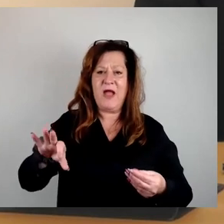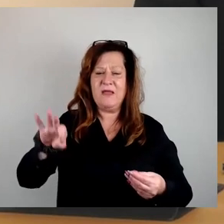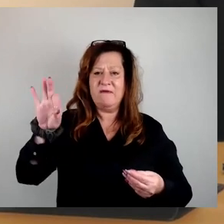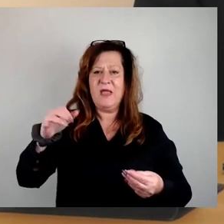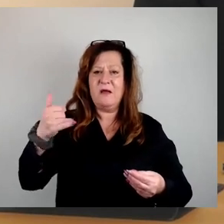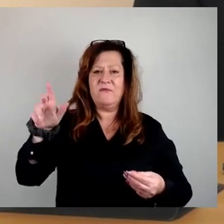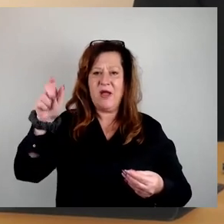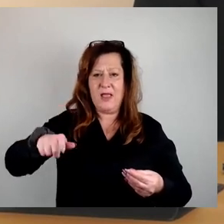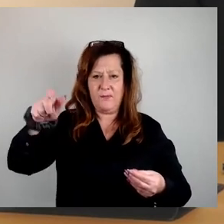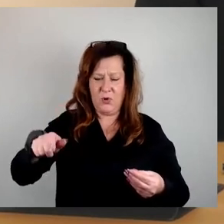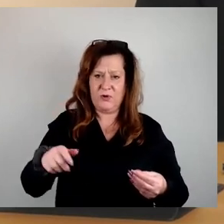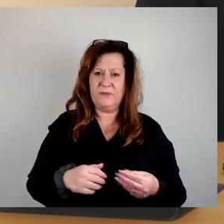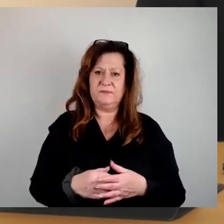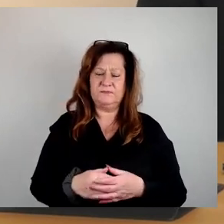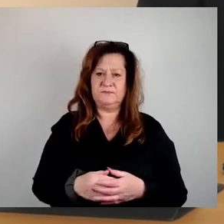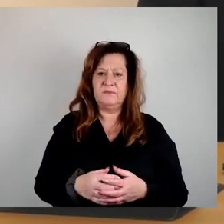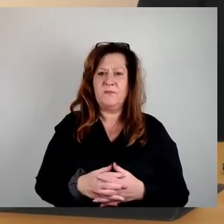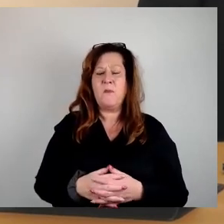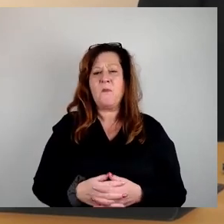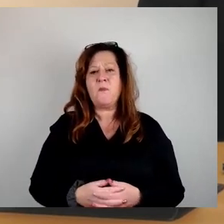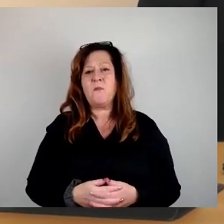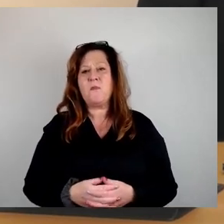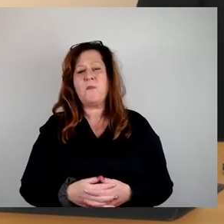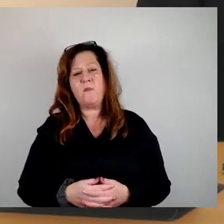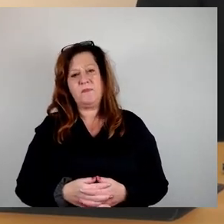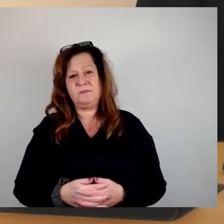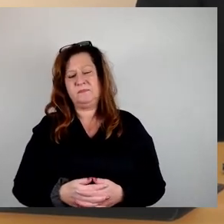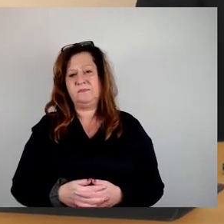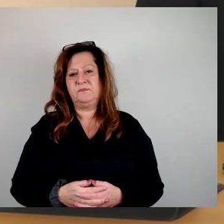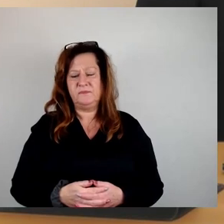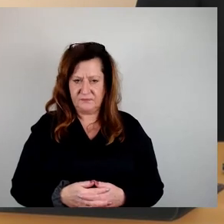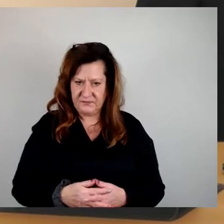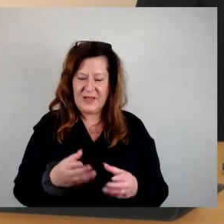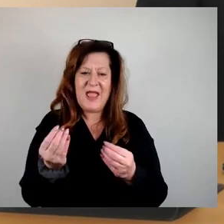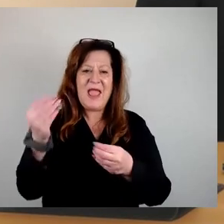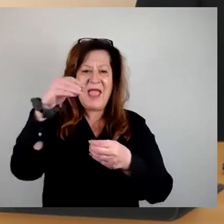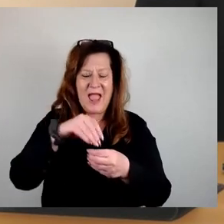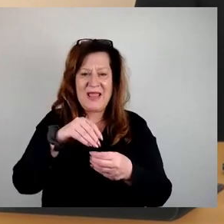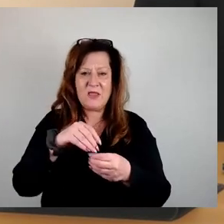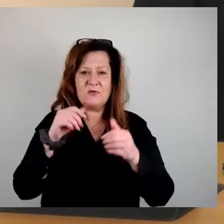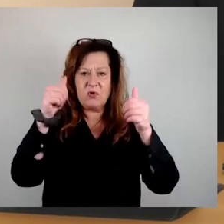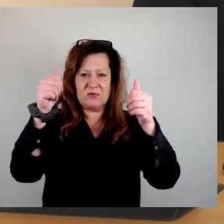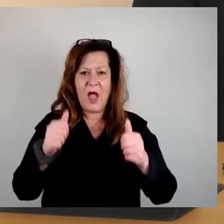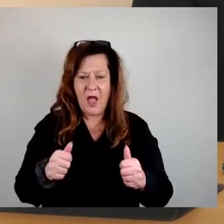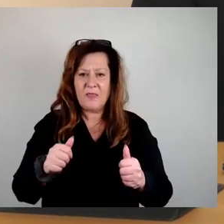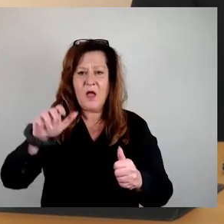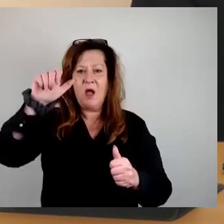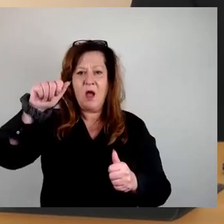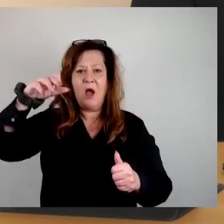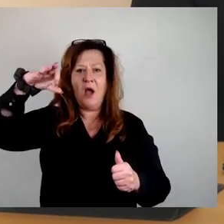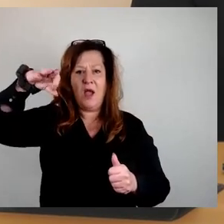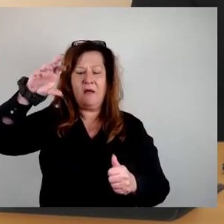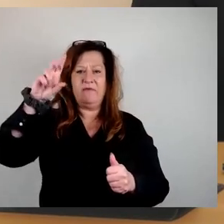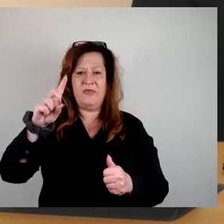Wer dem Ergänzungsantrag AfD zustimmen möchte, den bitte ich jetzt ums Stimmzeichen.